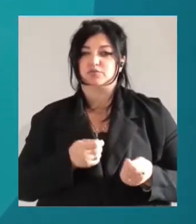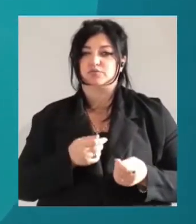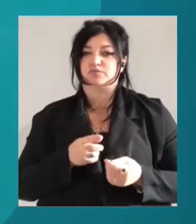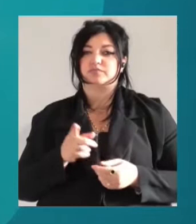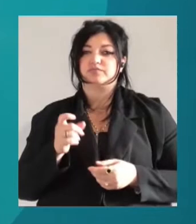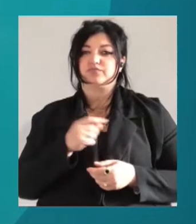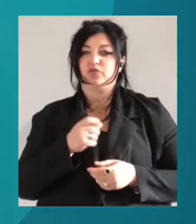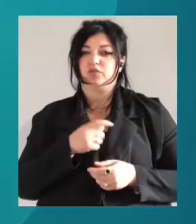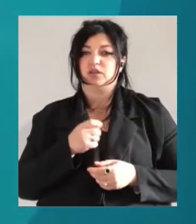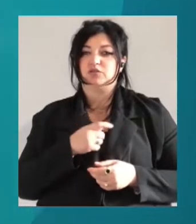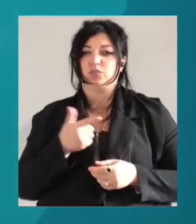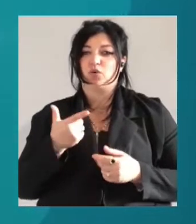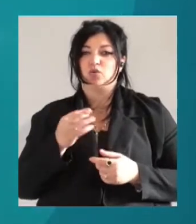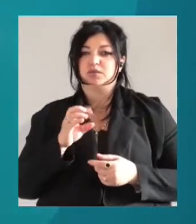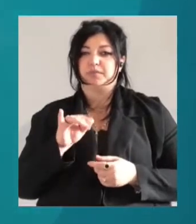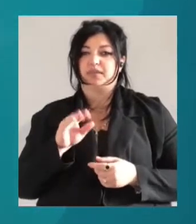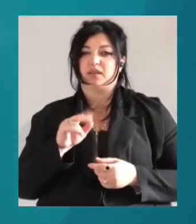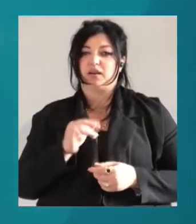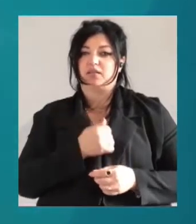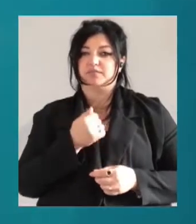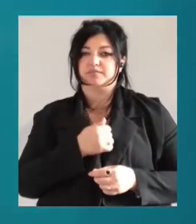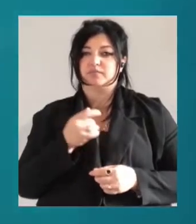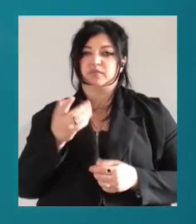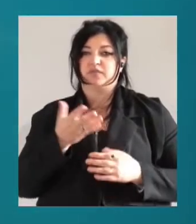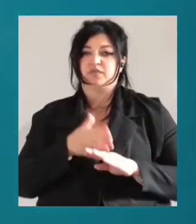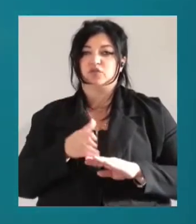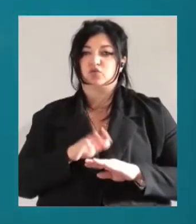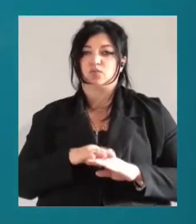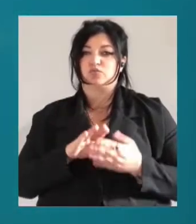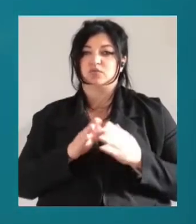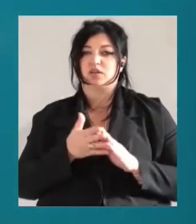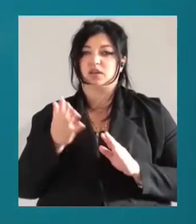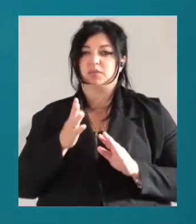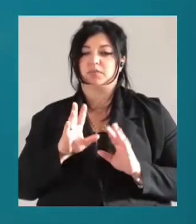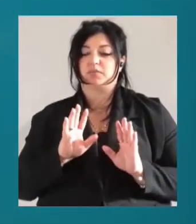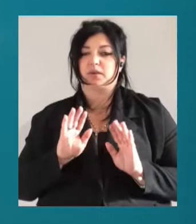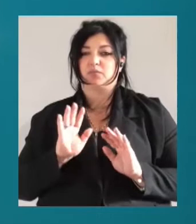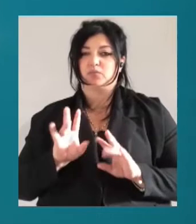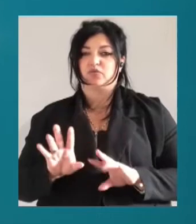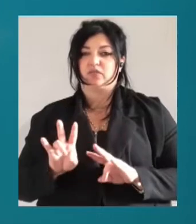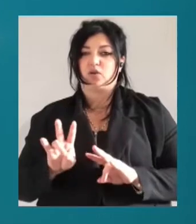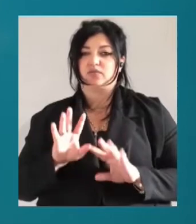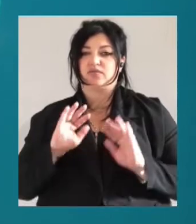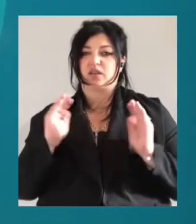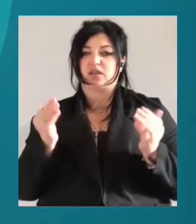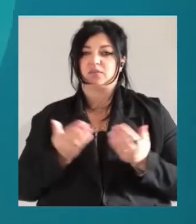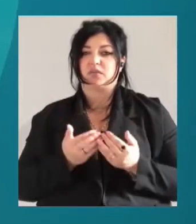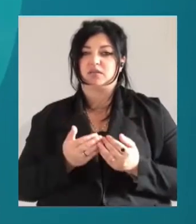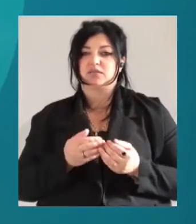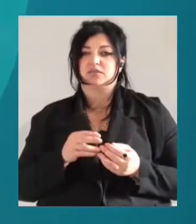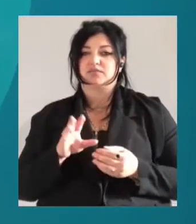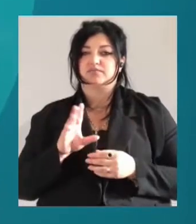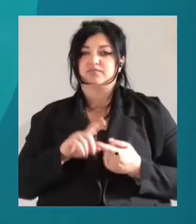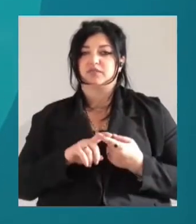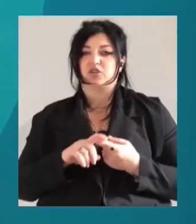військовому шпиталі. Четверо з них у важкому стані і перебувають у реанімації. Інші у профільних відділеннях залежно від отриманих